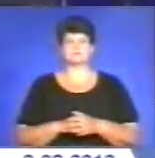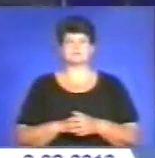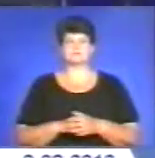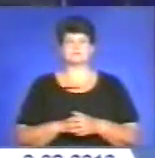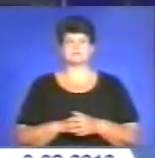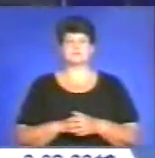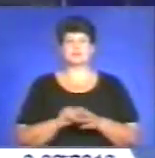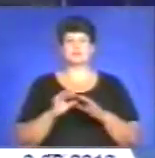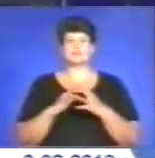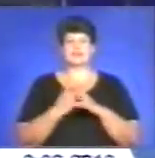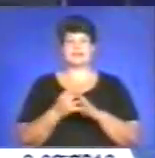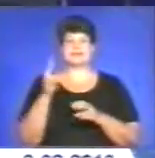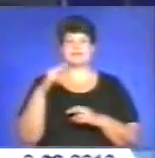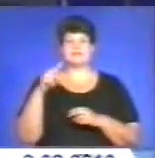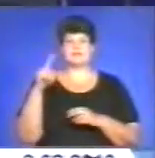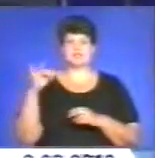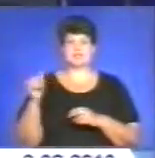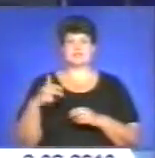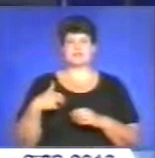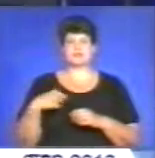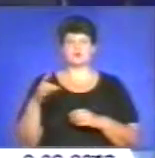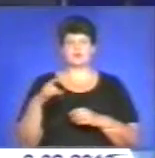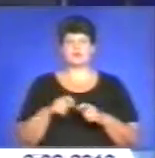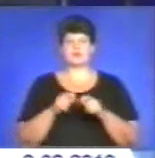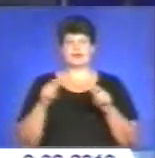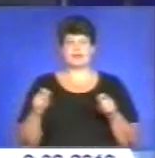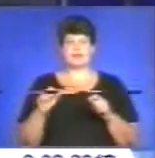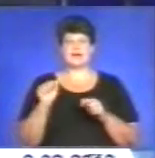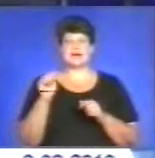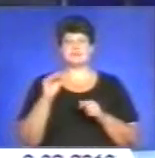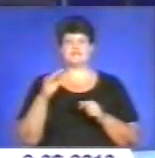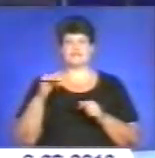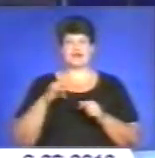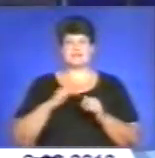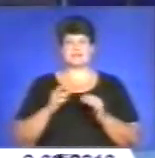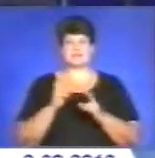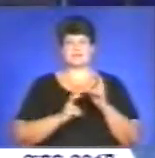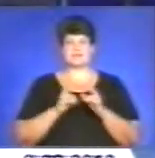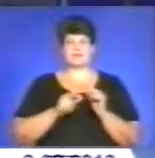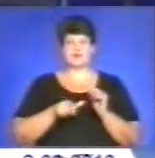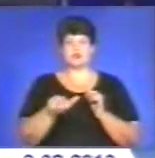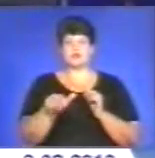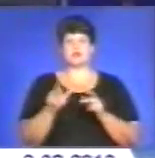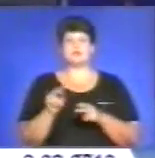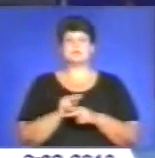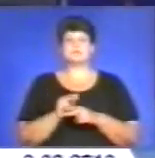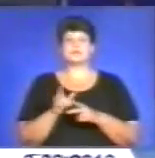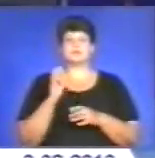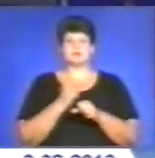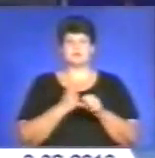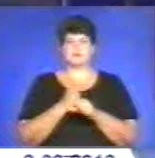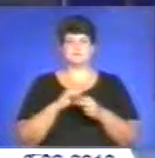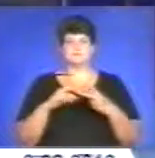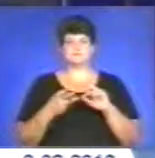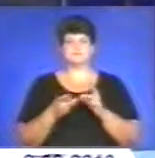У селі Дзвиняч Заліщицького району відкрили асфальтний завод, який працюватиме на альтернативних джерелах палива.